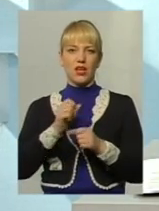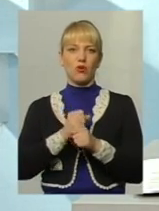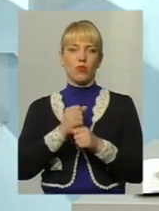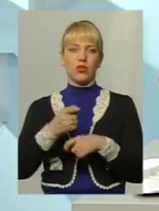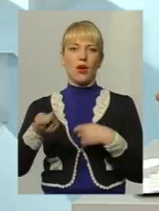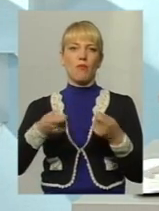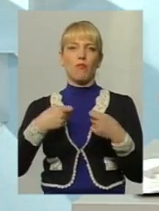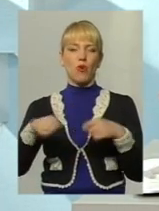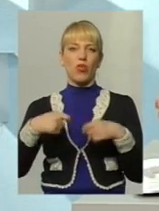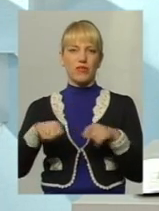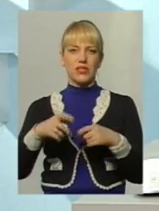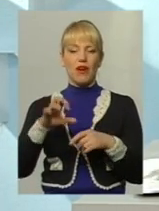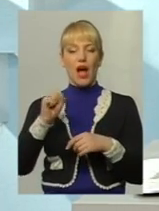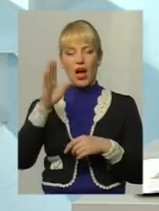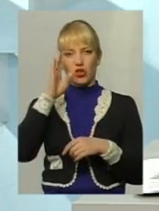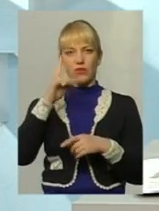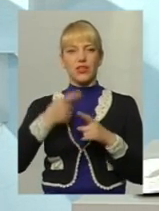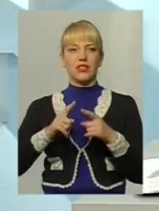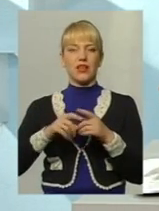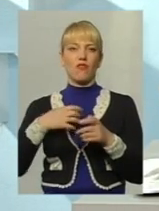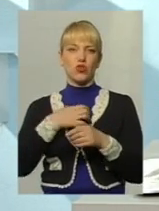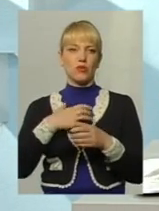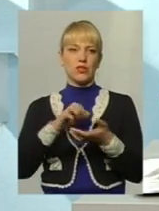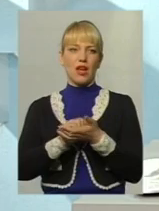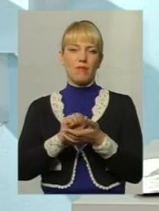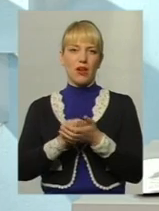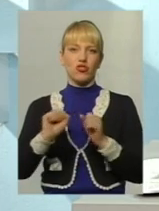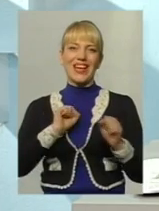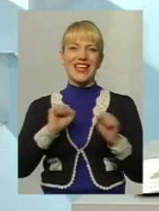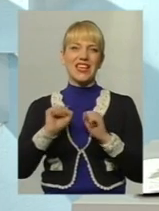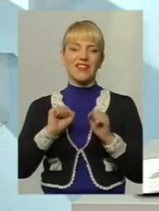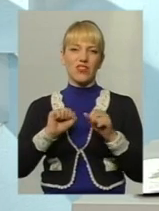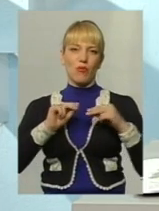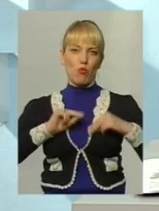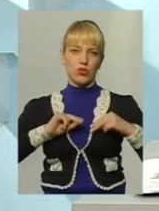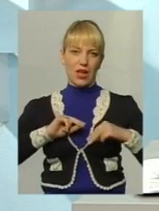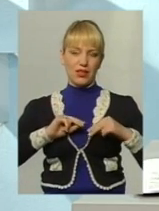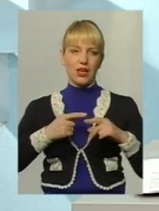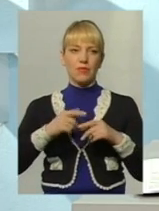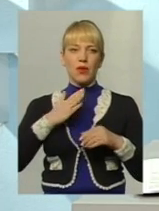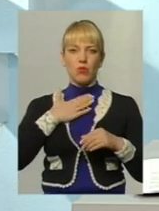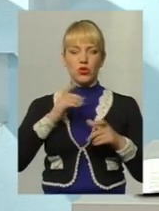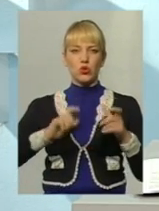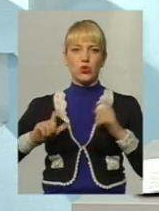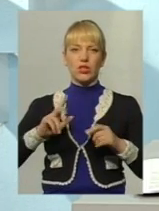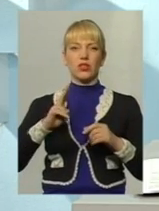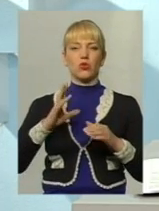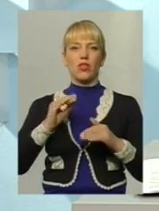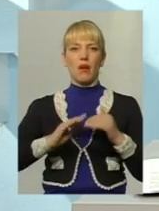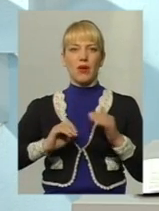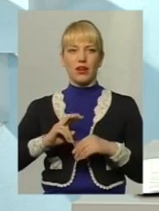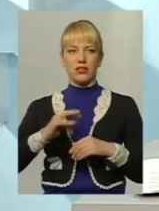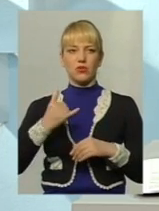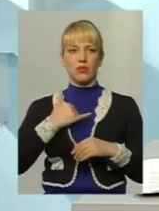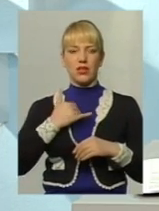продавців. А чоловіки, ми бачимо, це в основному займають керівні посади. Навіть мої студенти, які зараз на практиці у